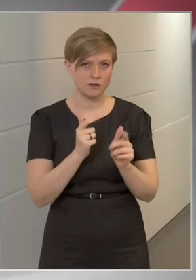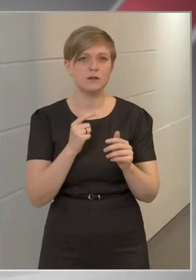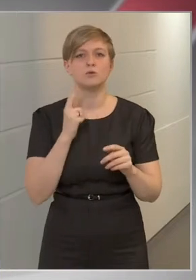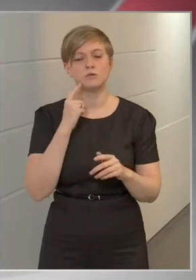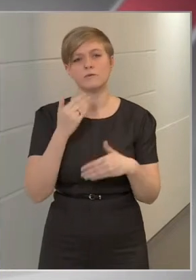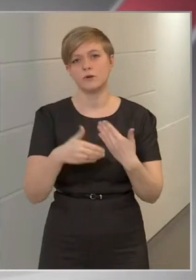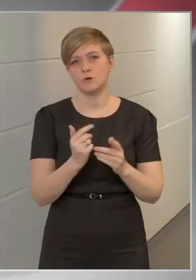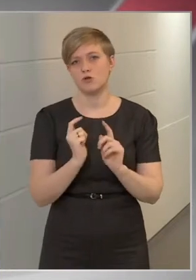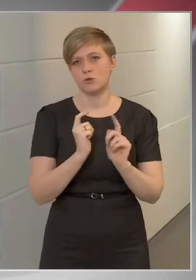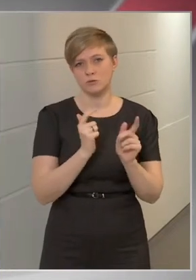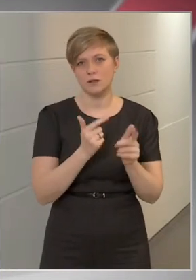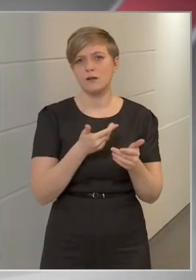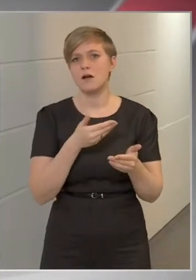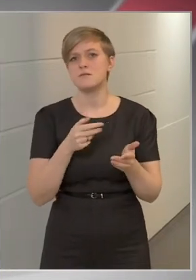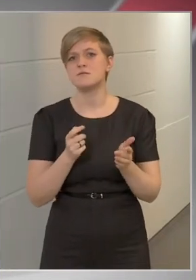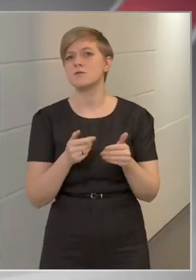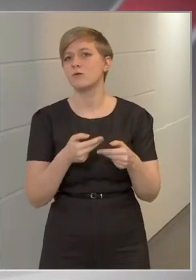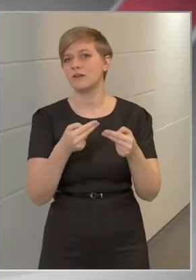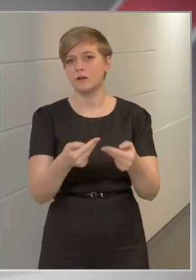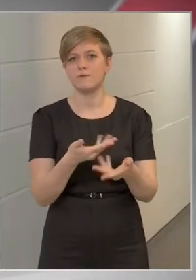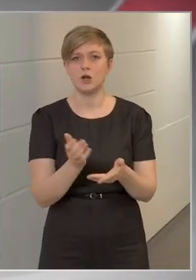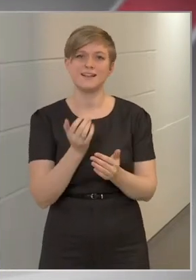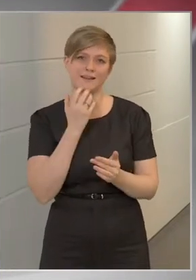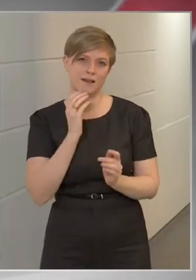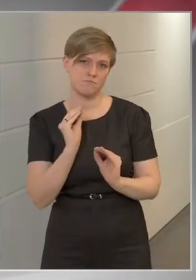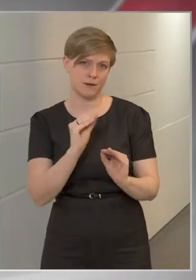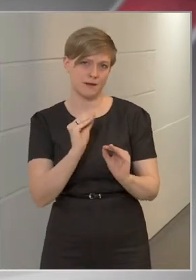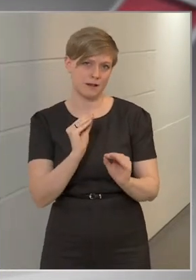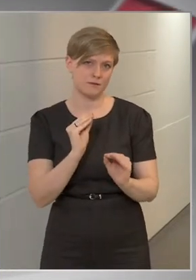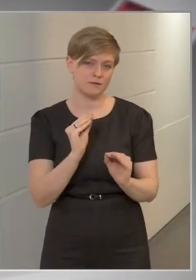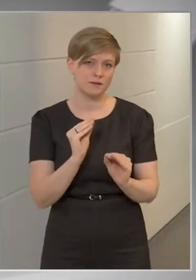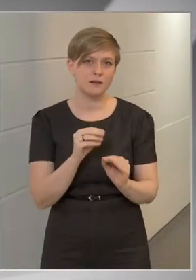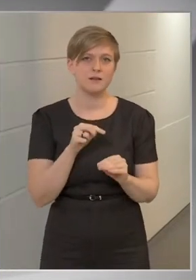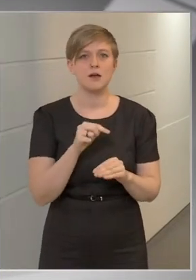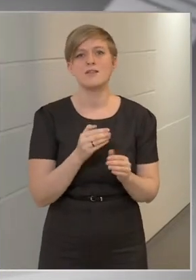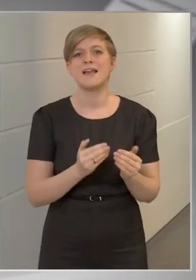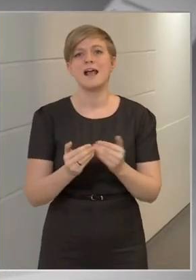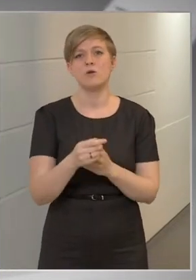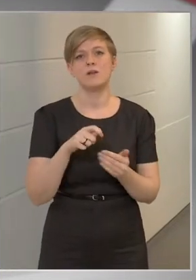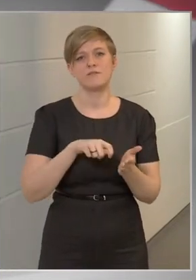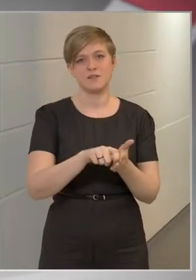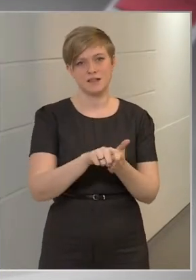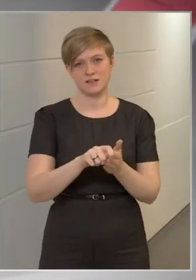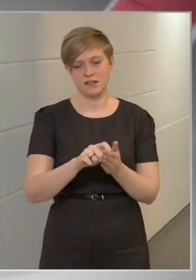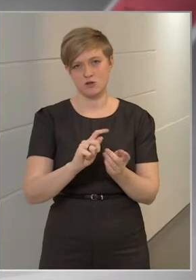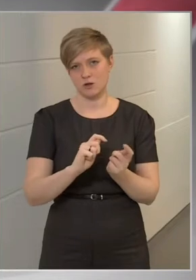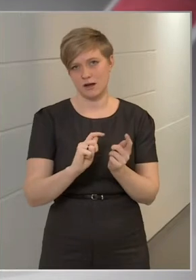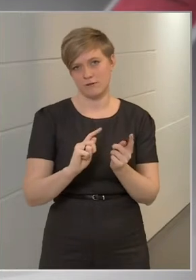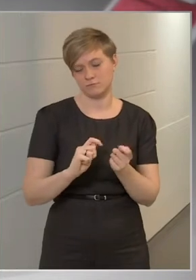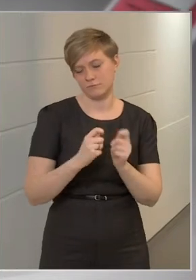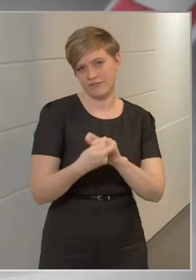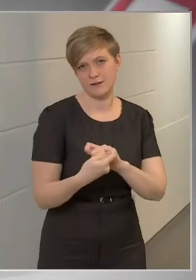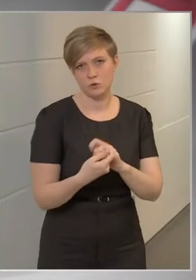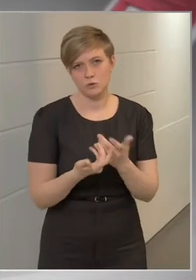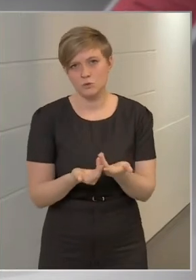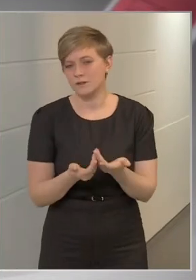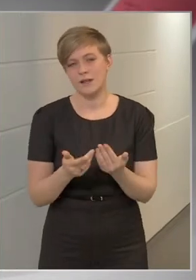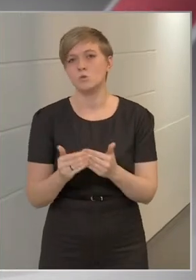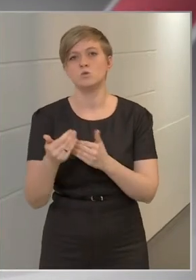tudjuk utalni, tehát azt követően, valaki az igényt bejelenti, azzal, hogy előreg fizetésre álltunk át, és nem utólagos a fizetés,